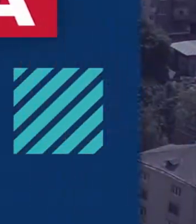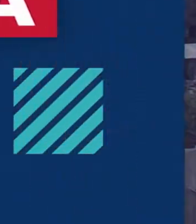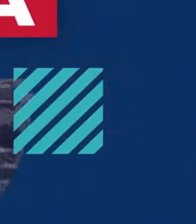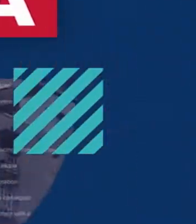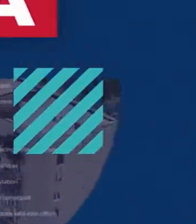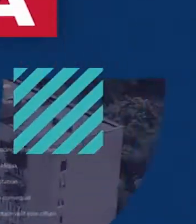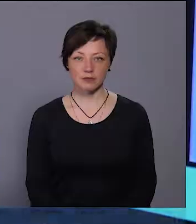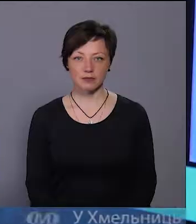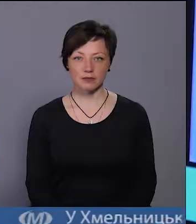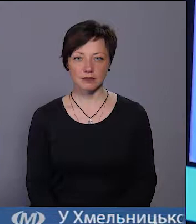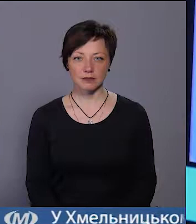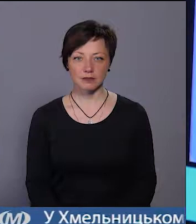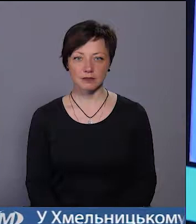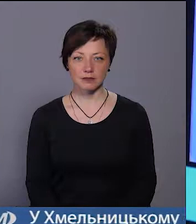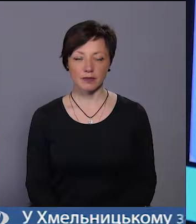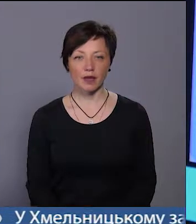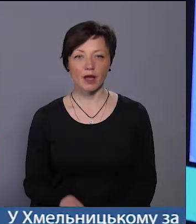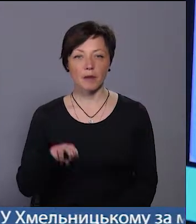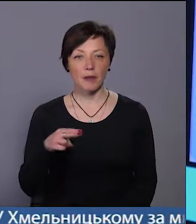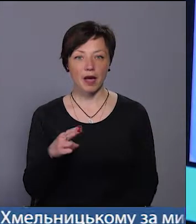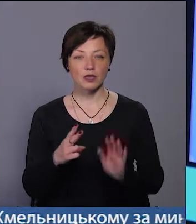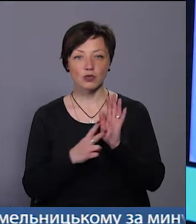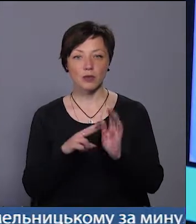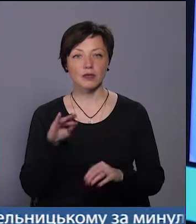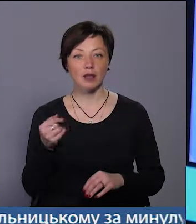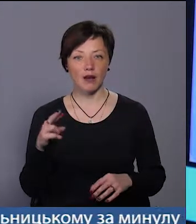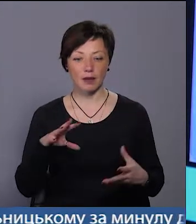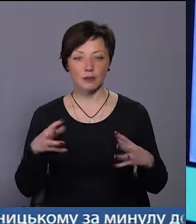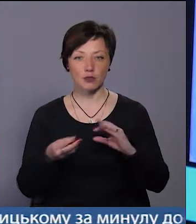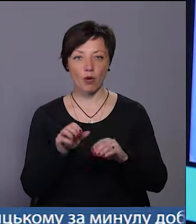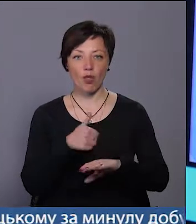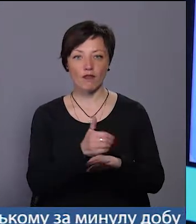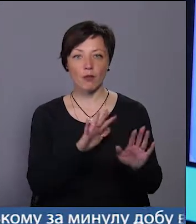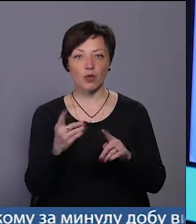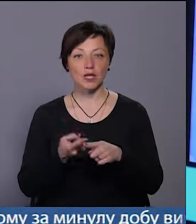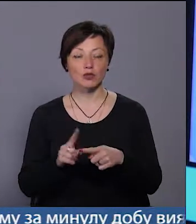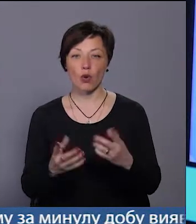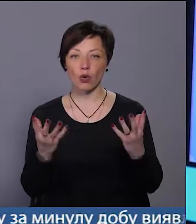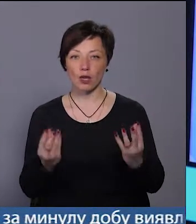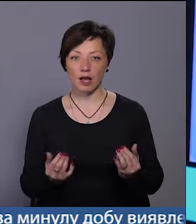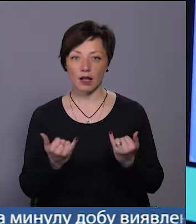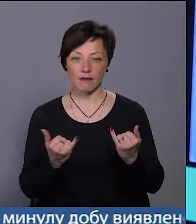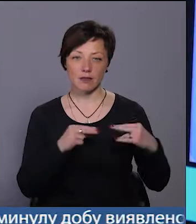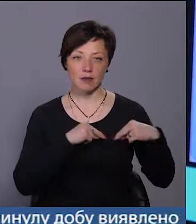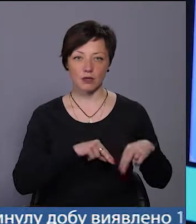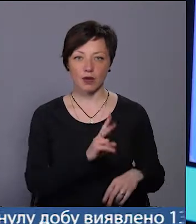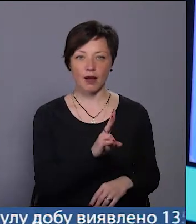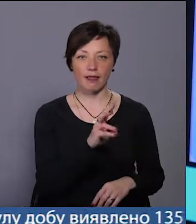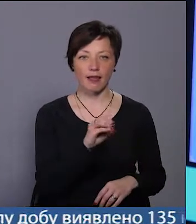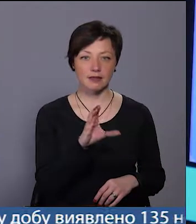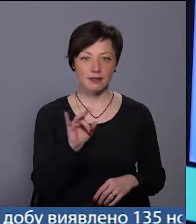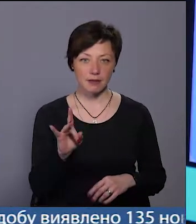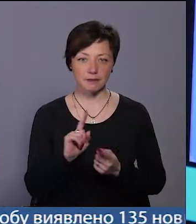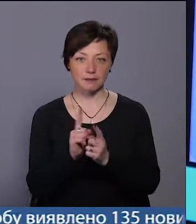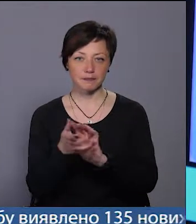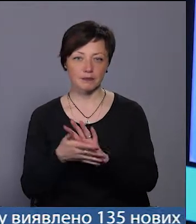Музика П'ятниця, 7 травня. Підсумуємо головні події цього дня. У студії працює Керина Нестер, на жестову